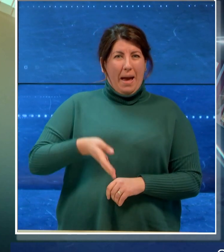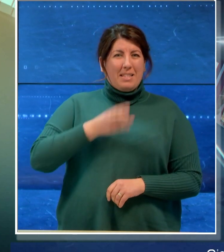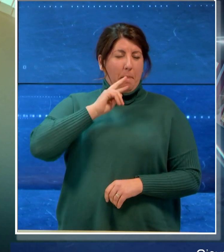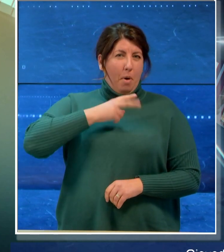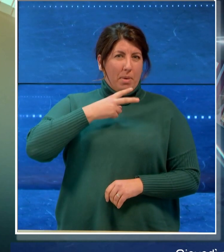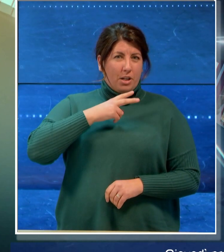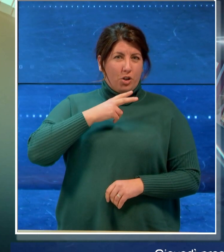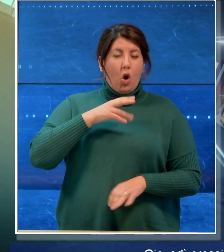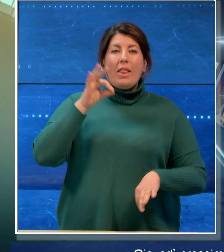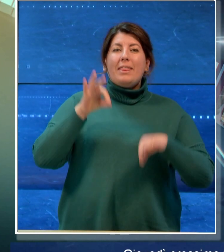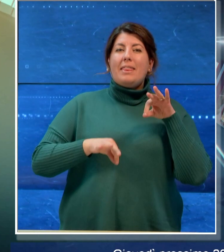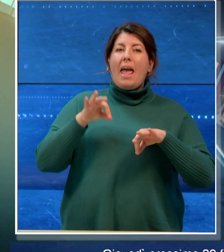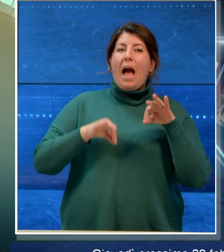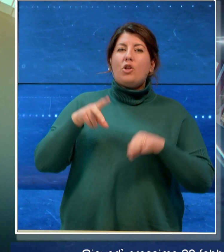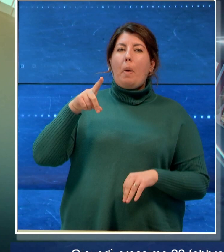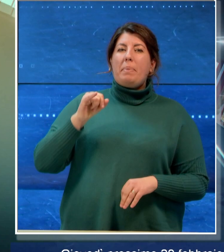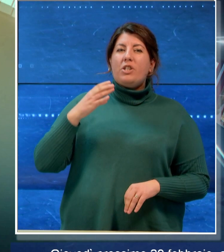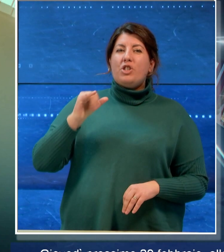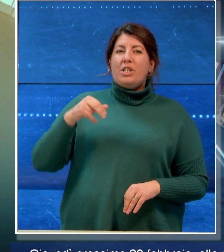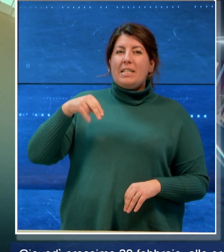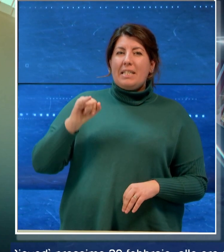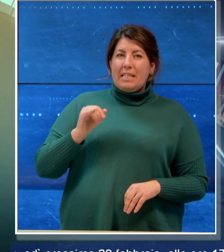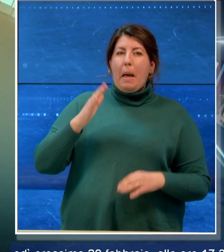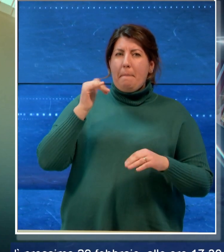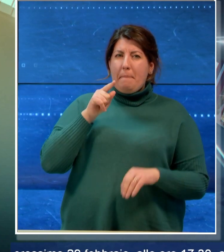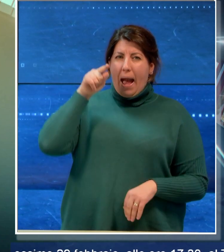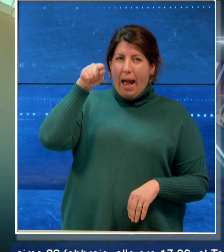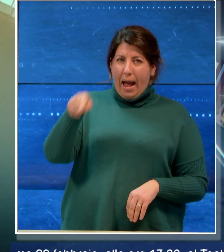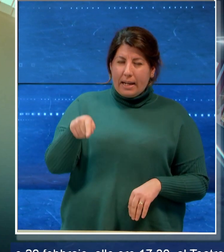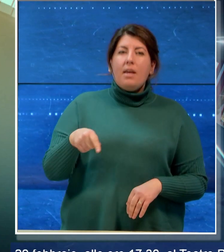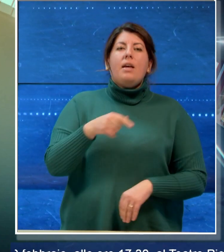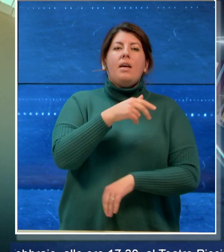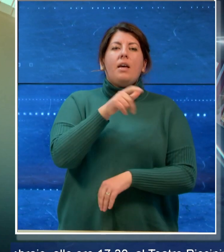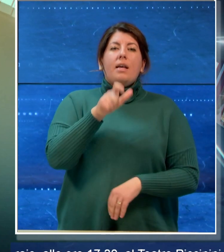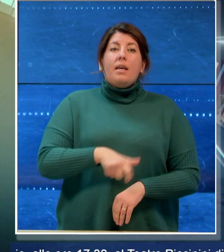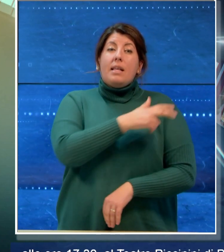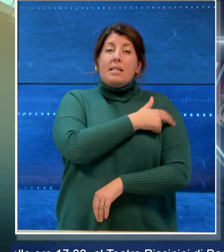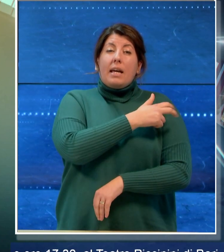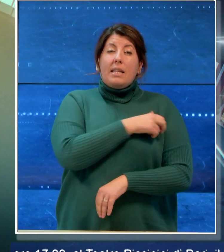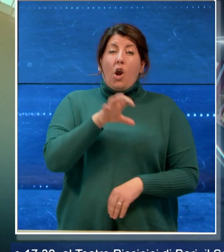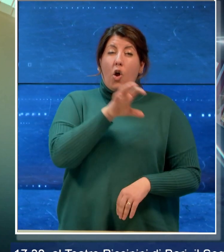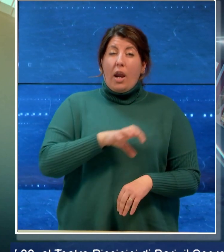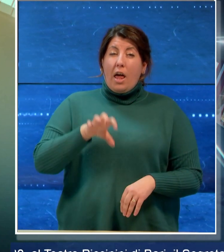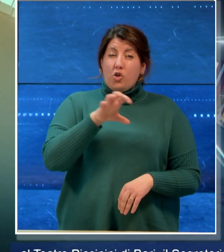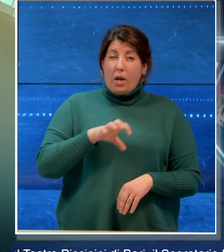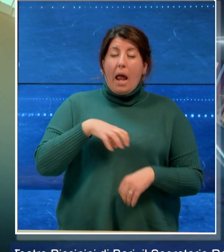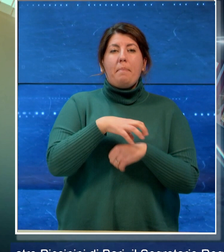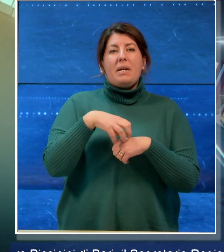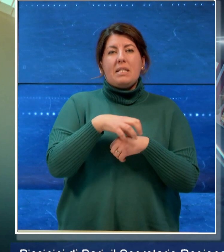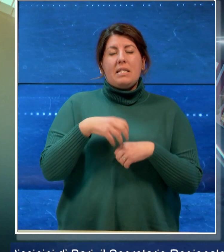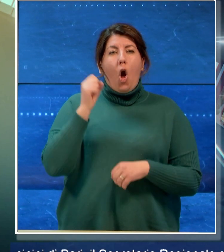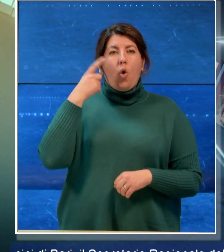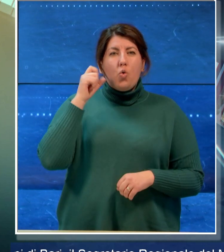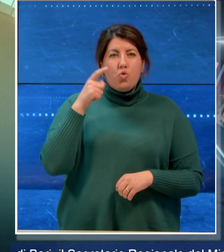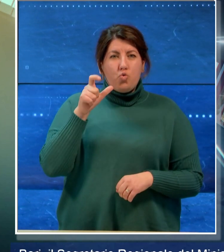al teatro Piccini di Bari il segretario regionale del Ministero della Cultura